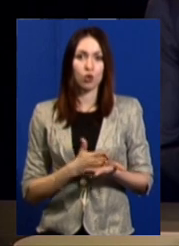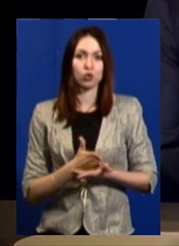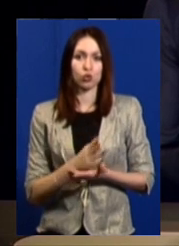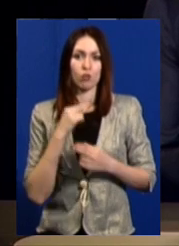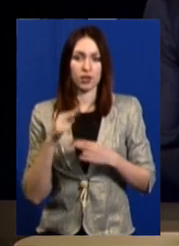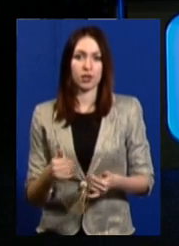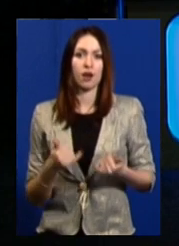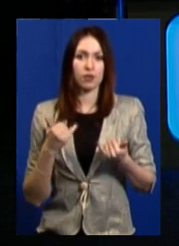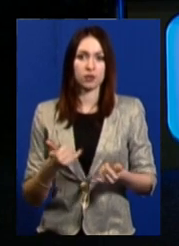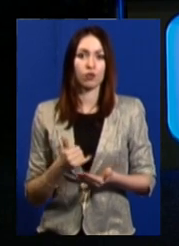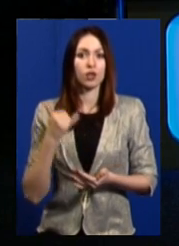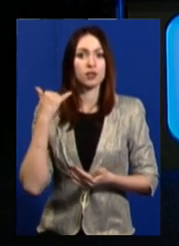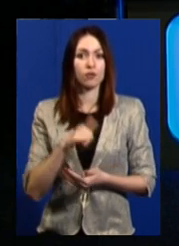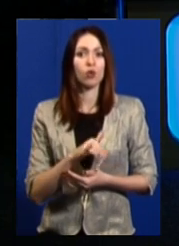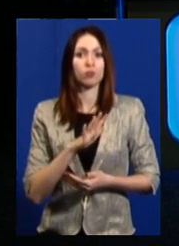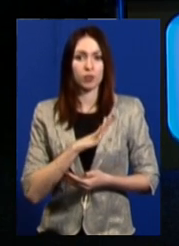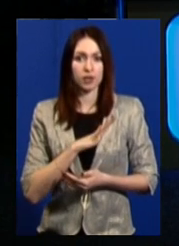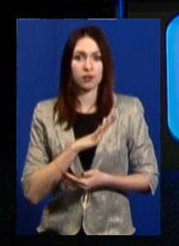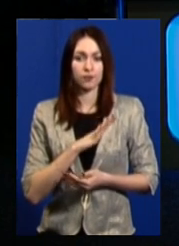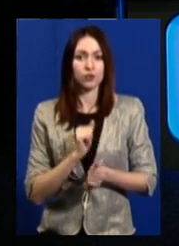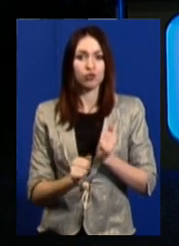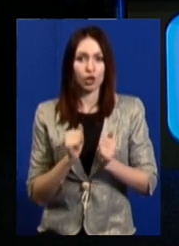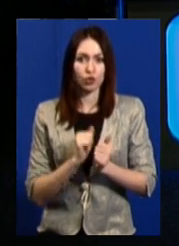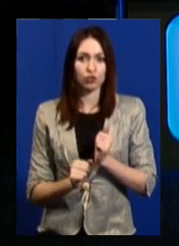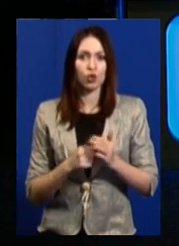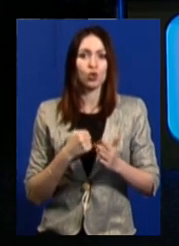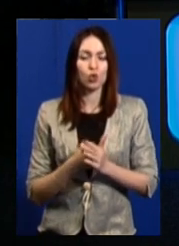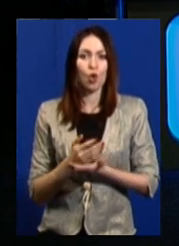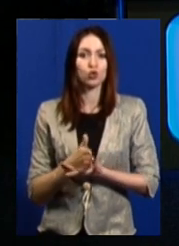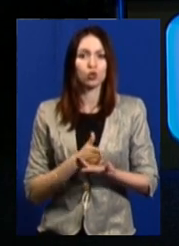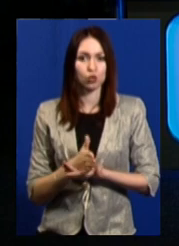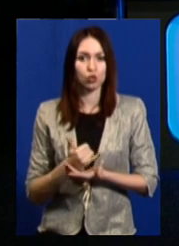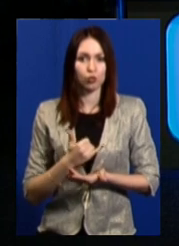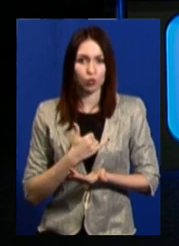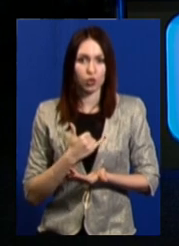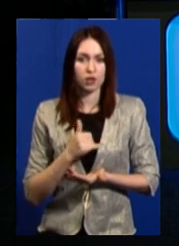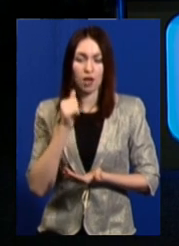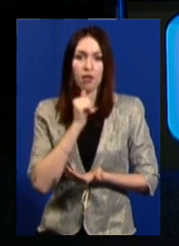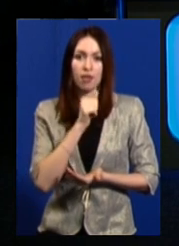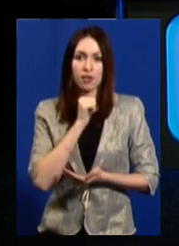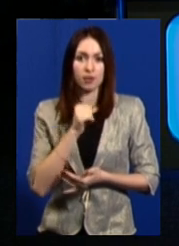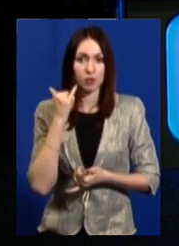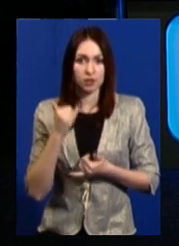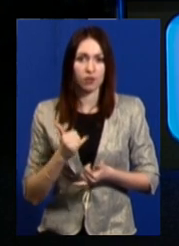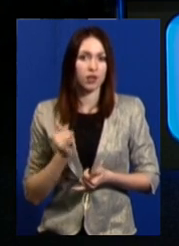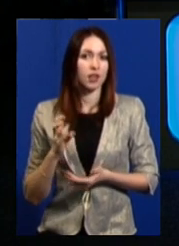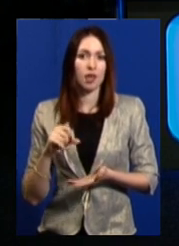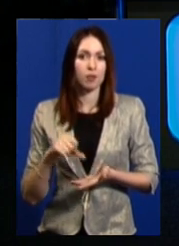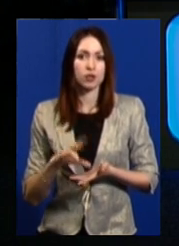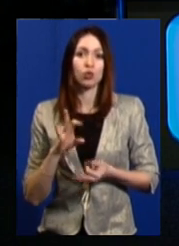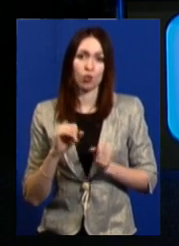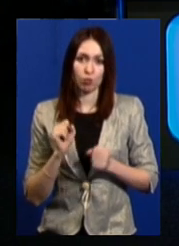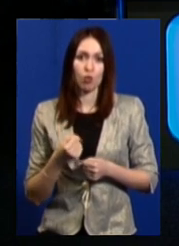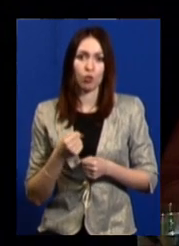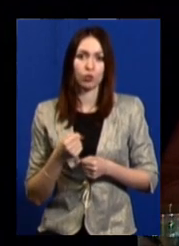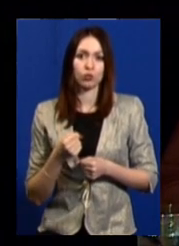сьогодні. А дзвінок надходить, найчастіше до служби у нас надходить анонімні дзвінки, не представляються, але можуть